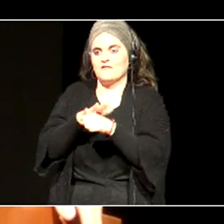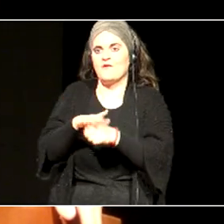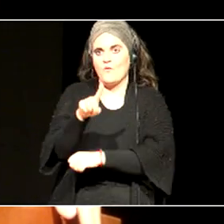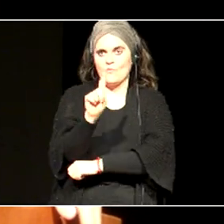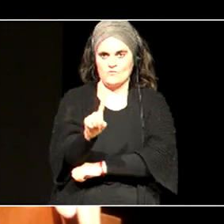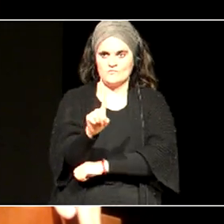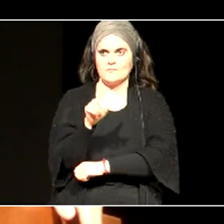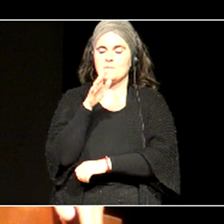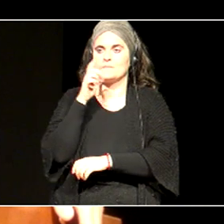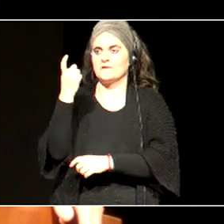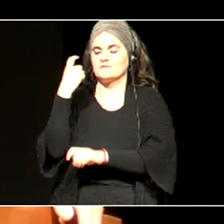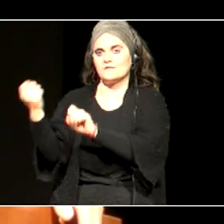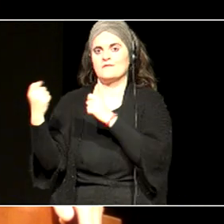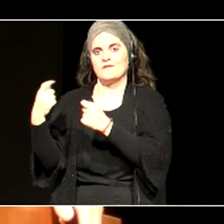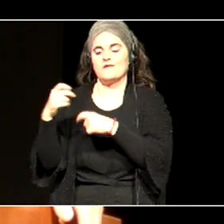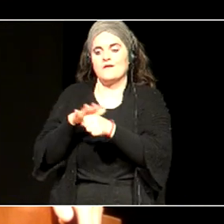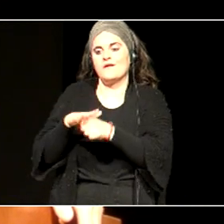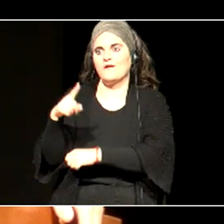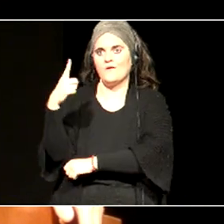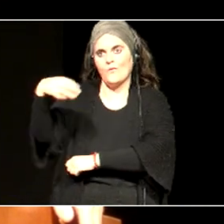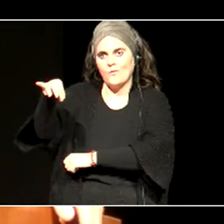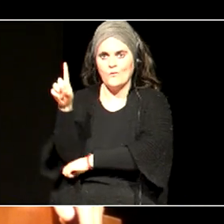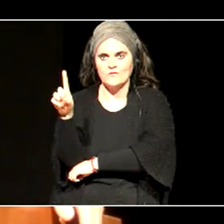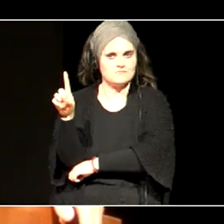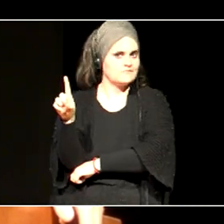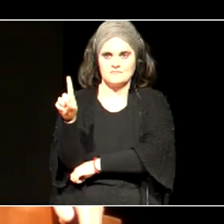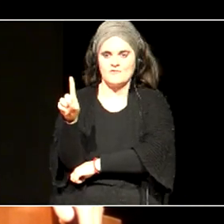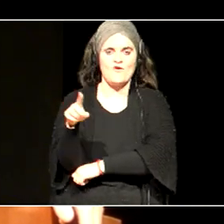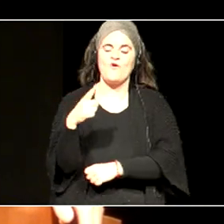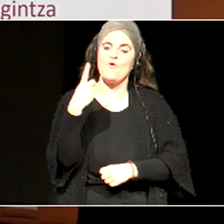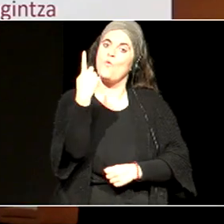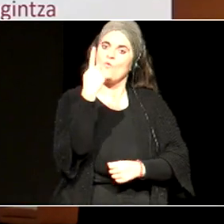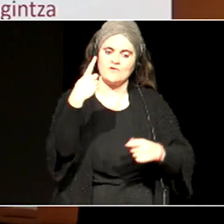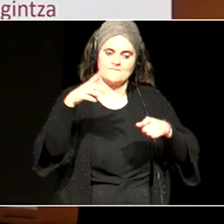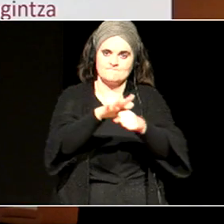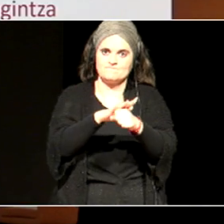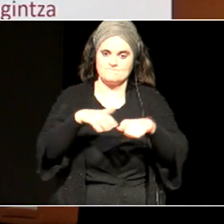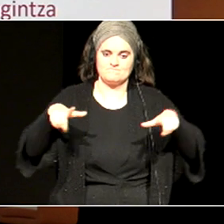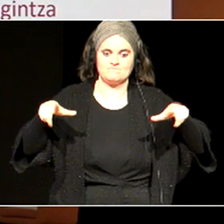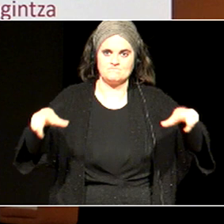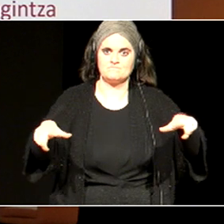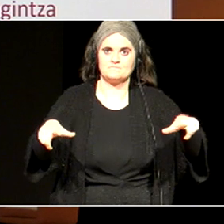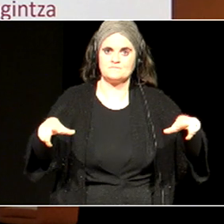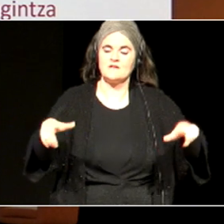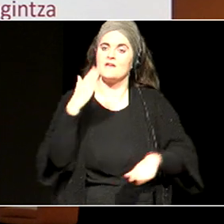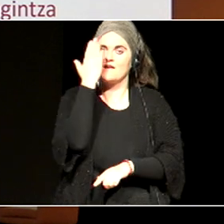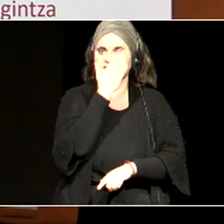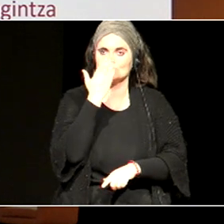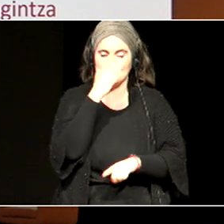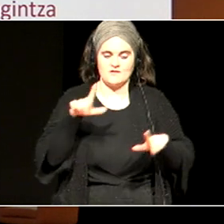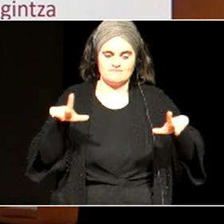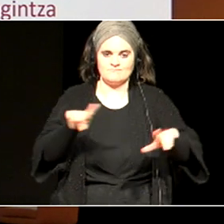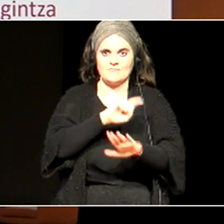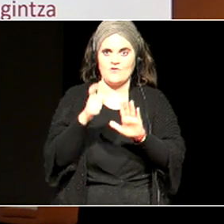emateko, esparru bat. Esparru, bakarra daukagu, eskola daukagu, esparru, bakarra. Eta ikuspegi,